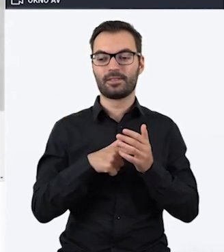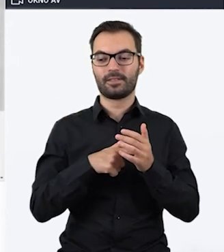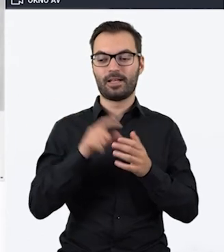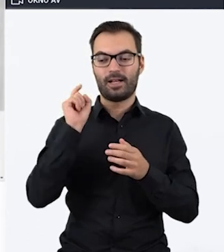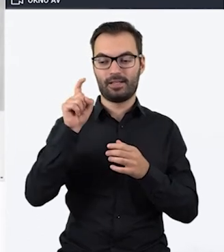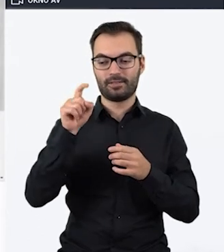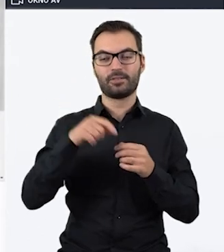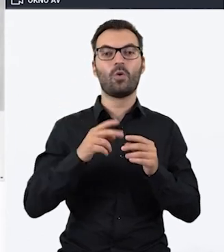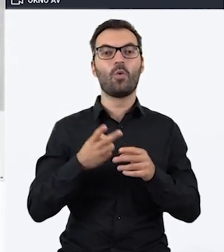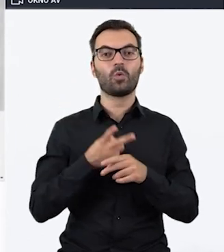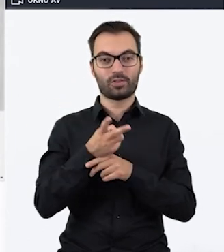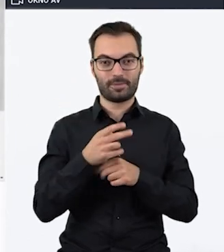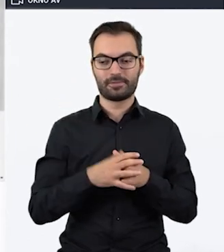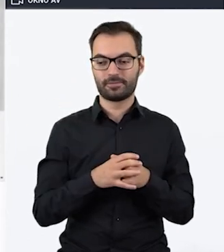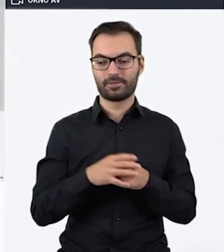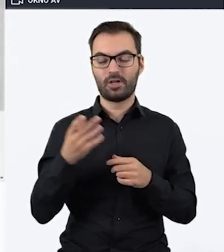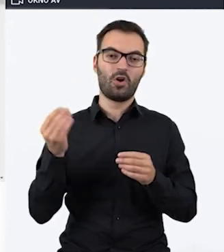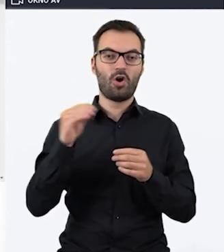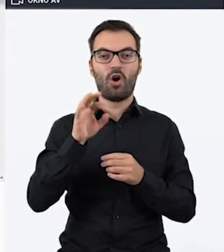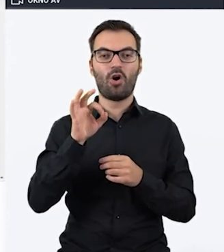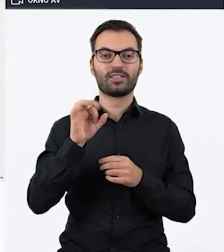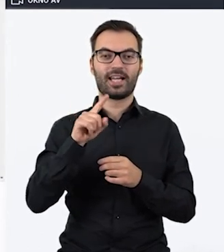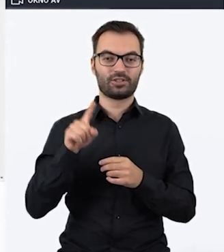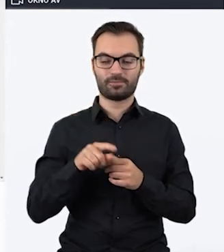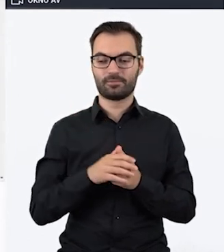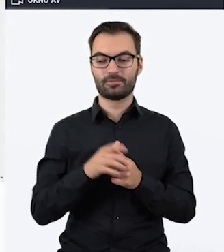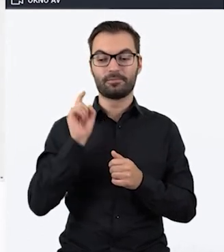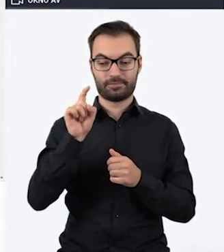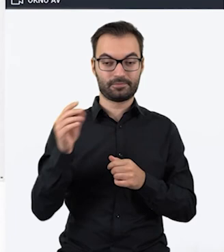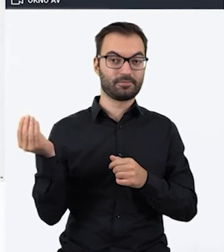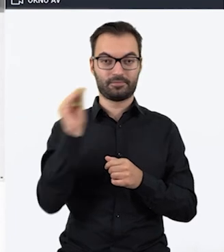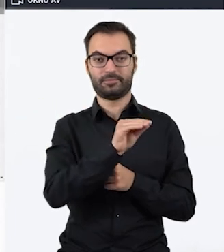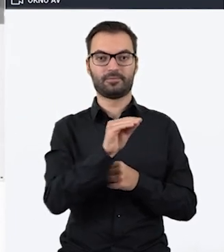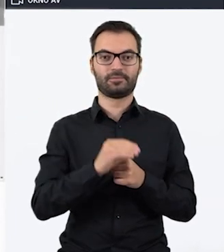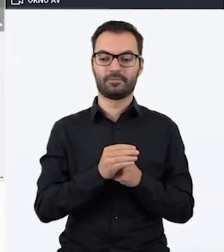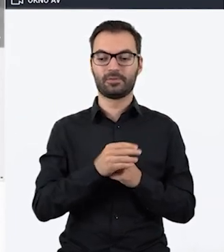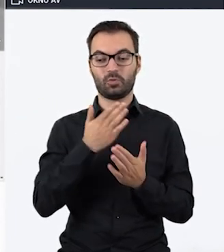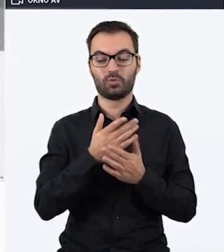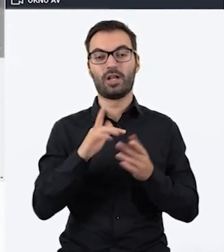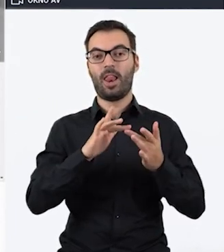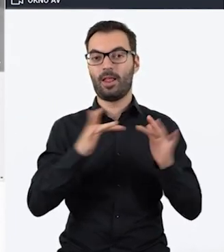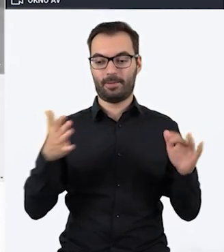sobie udostępni i osadź. Klikamy osadź i otrzymujemy link